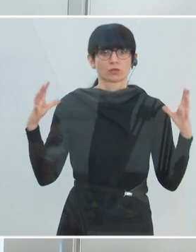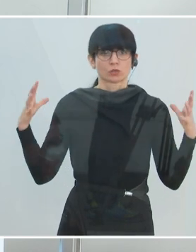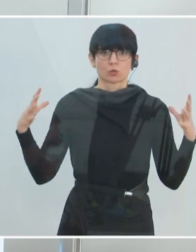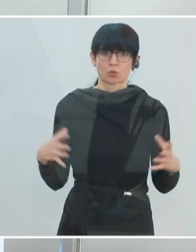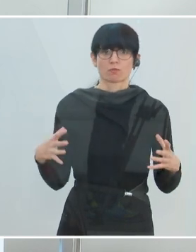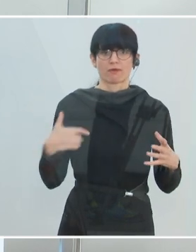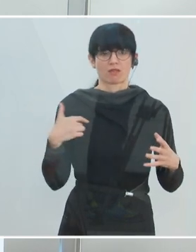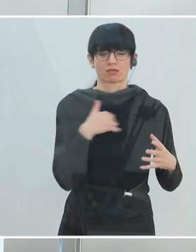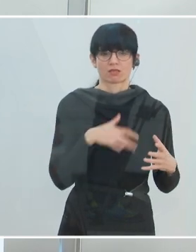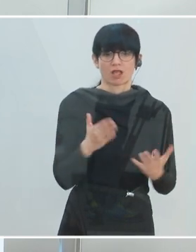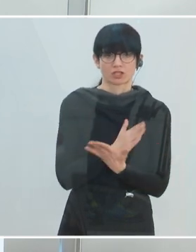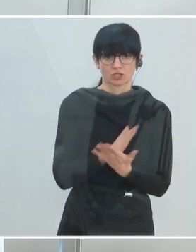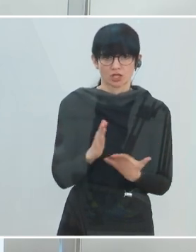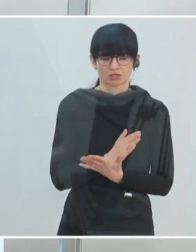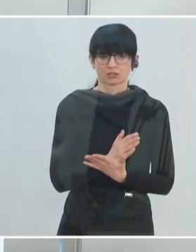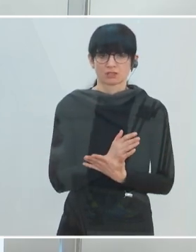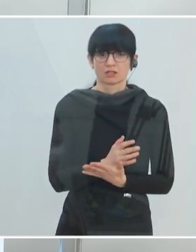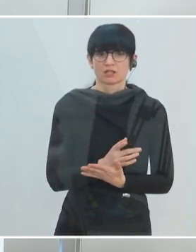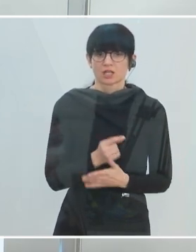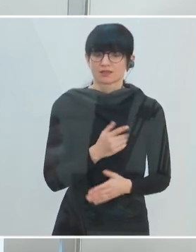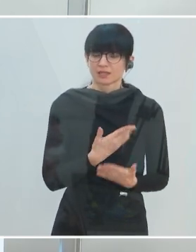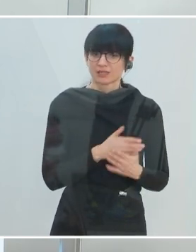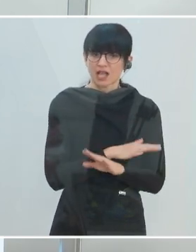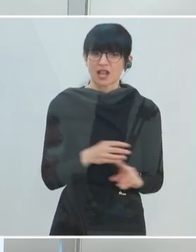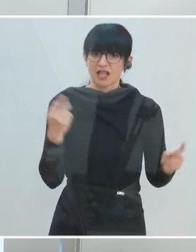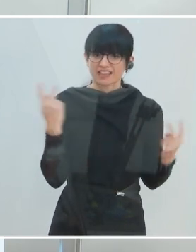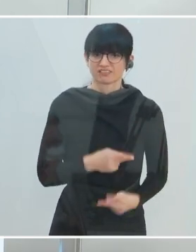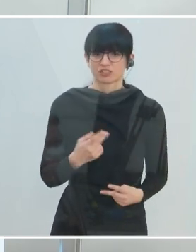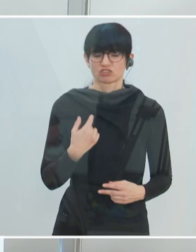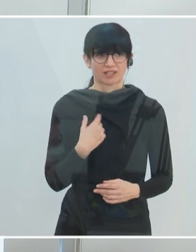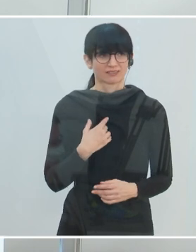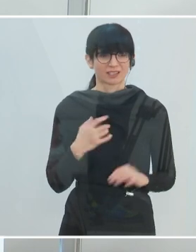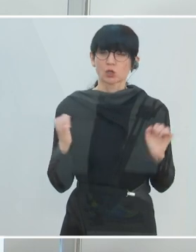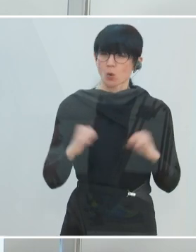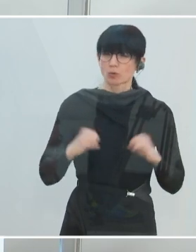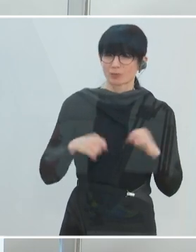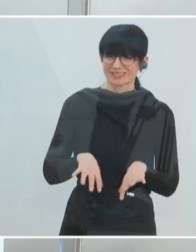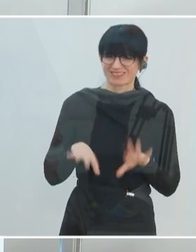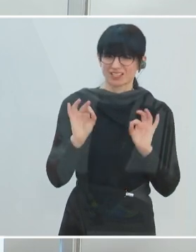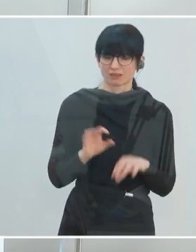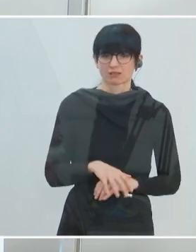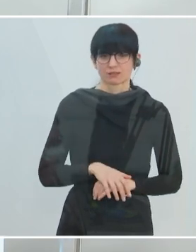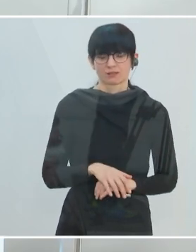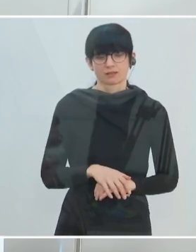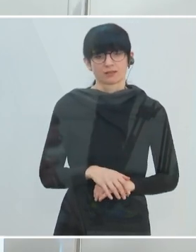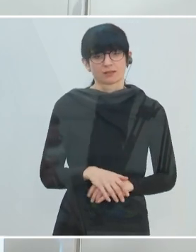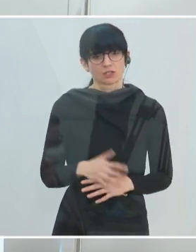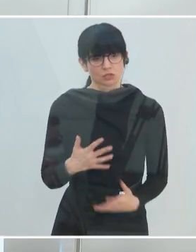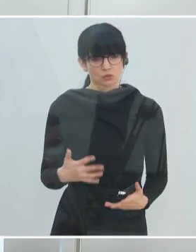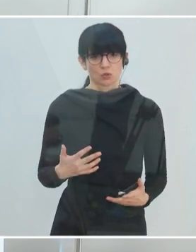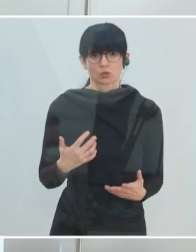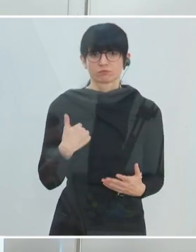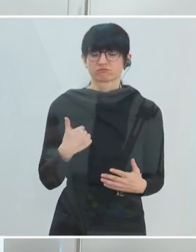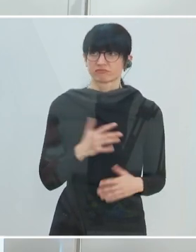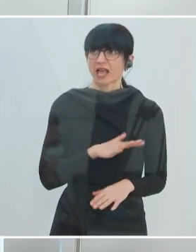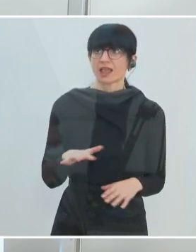wichtig. Das ist auch ein breites Tragen. Du kannst nie hundertprozentig alle dafür gewinnen in dieser Situation. Aber je breiter es